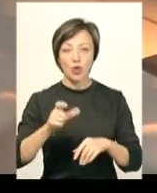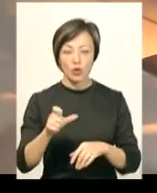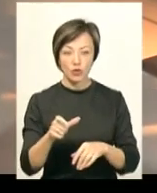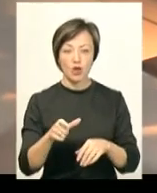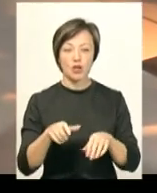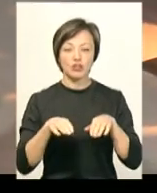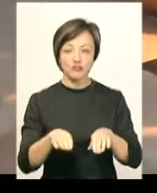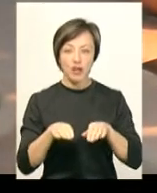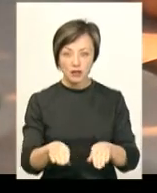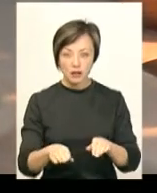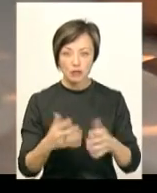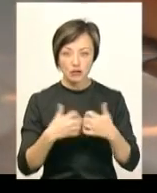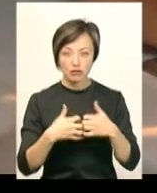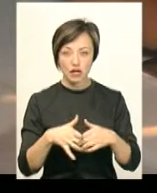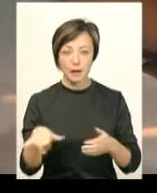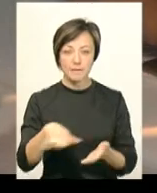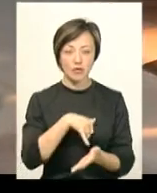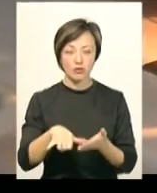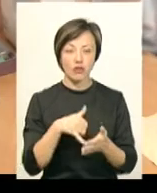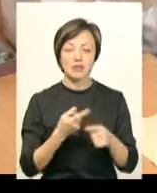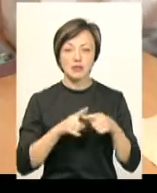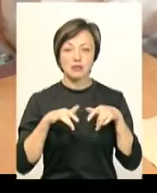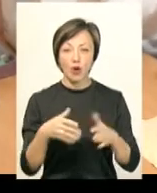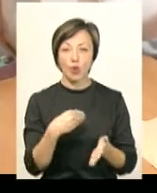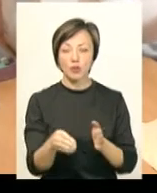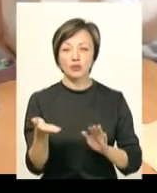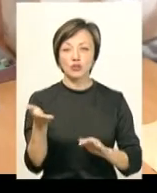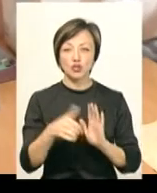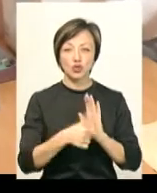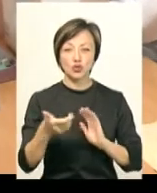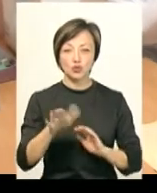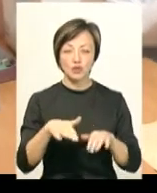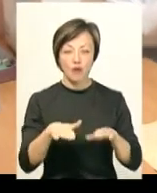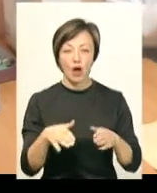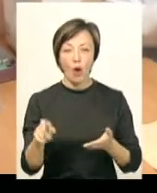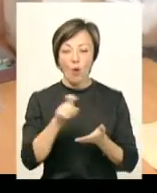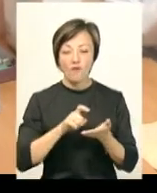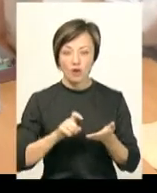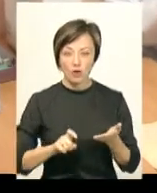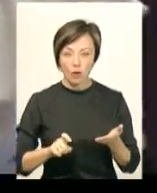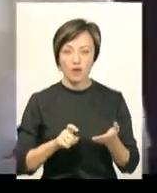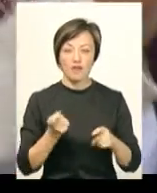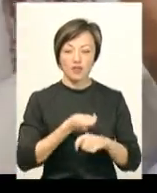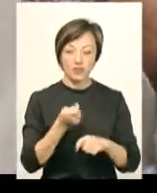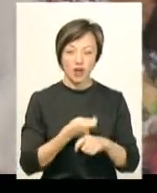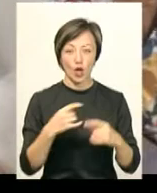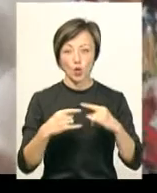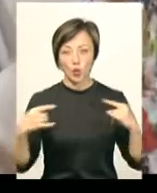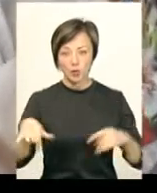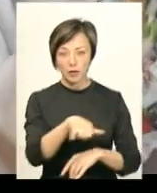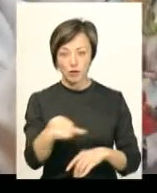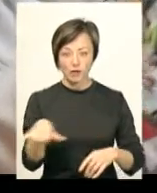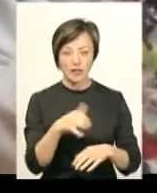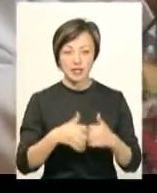строчити на швейних машинах та прасувати. Для швейної справи купили шість швейних машинок, оверлок, вишивальну машину, праску і дошку для прасування.